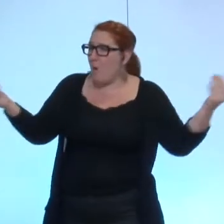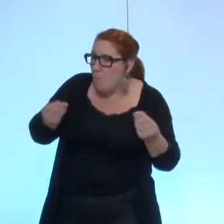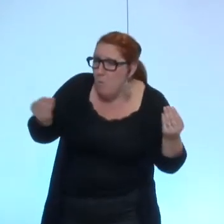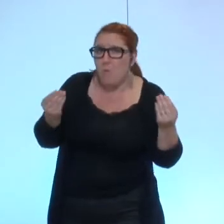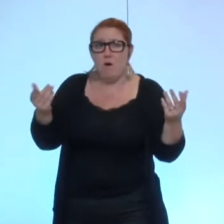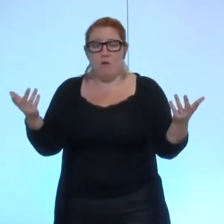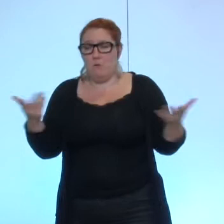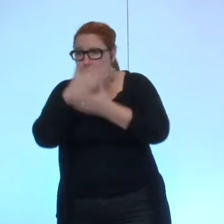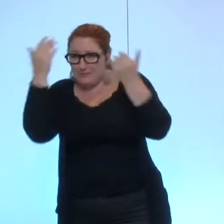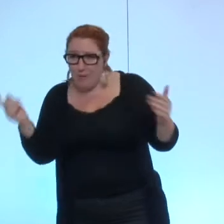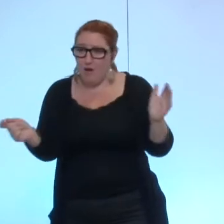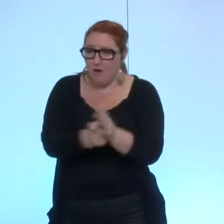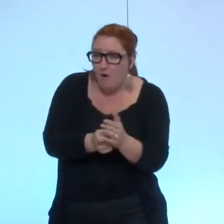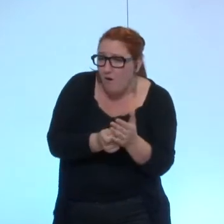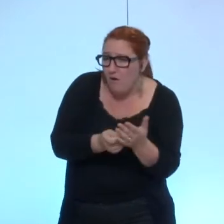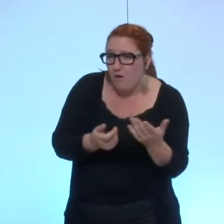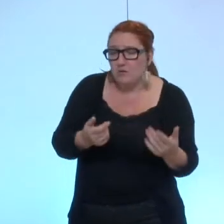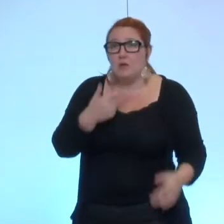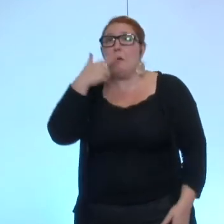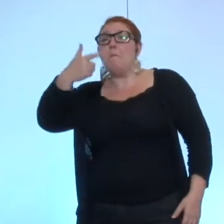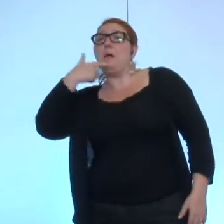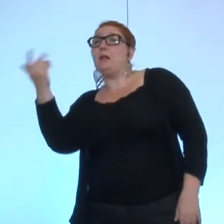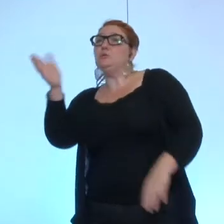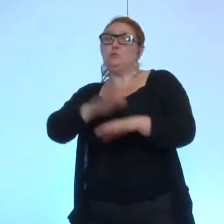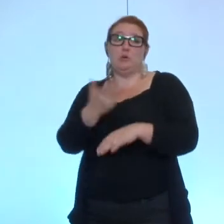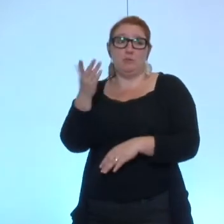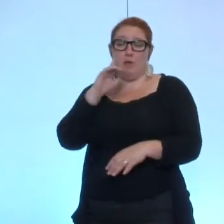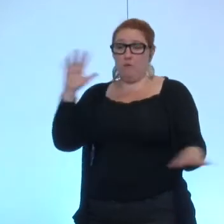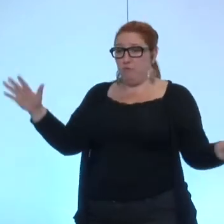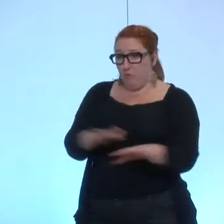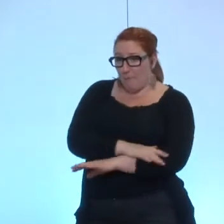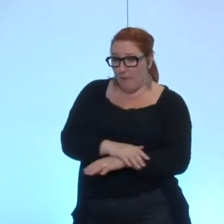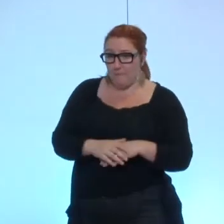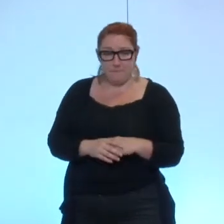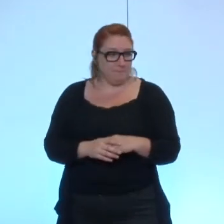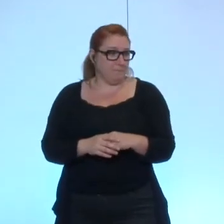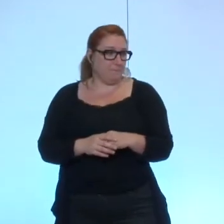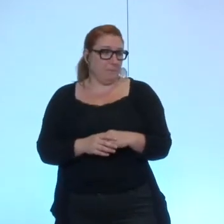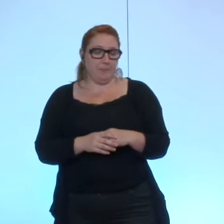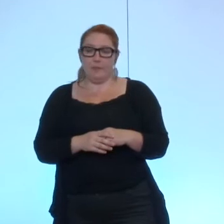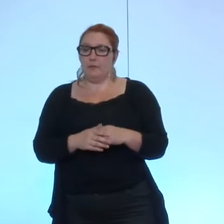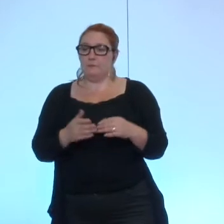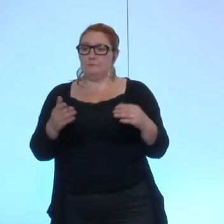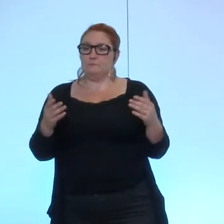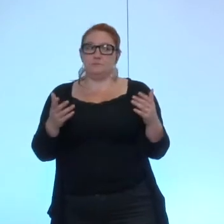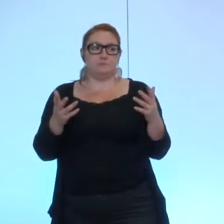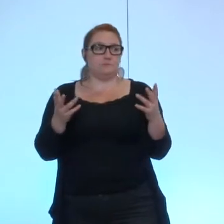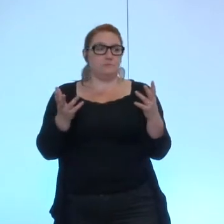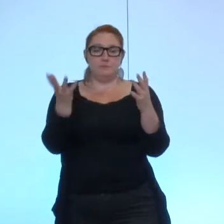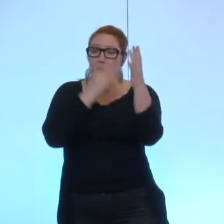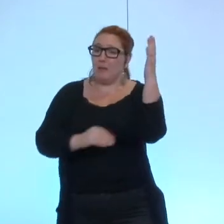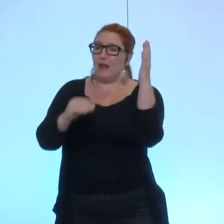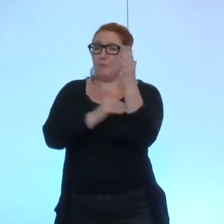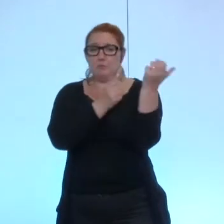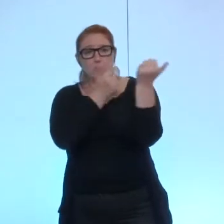un peu comme l'arlésienne on en parle et on ne la voit pas nous voulons par l'amendement que nous soumettons au vote que la ville s'engage